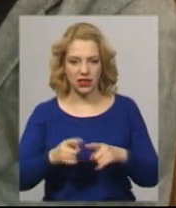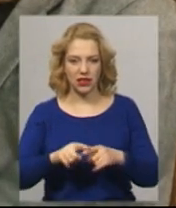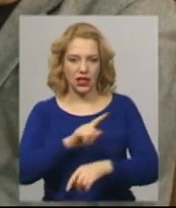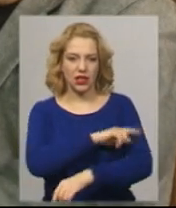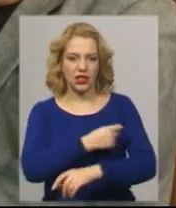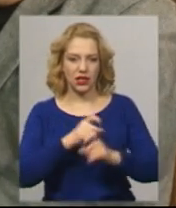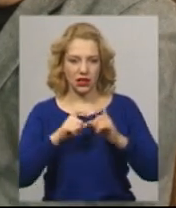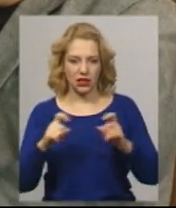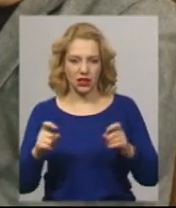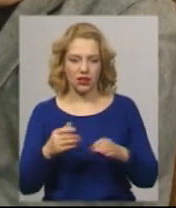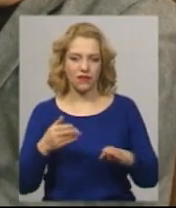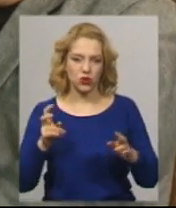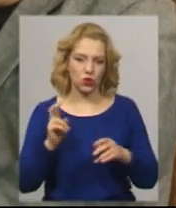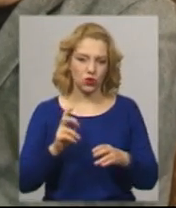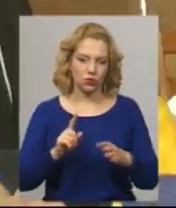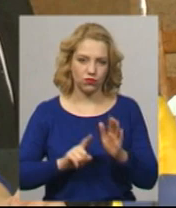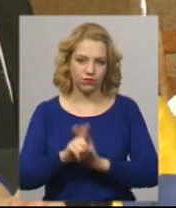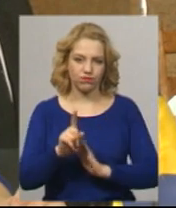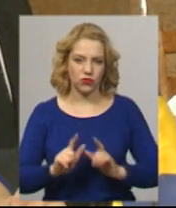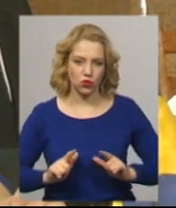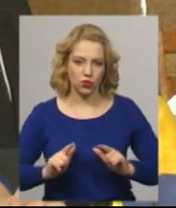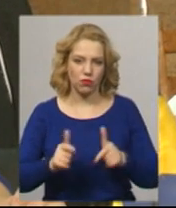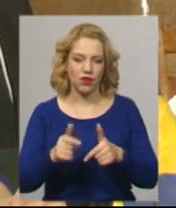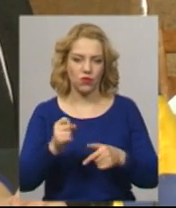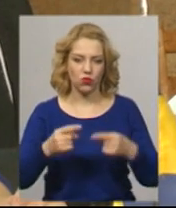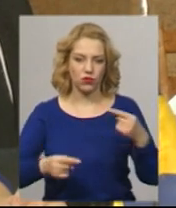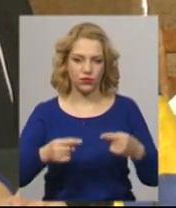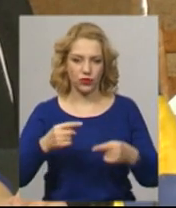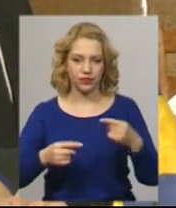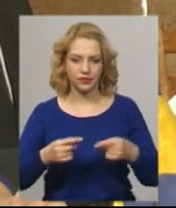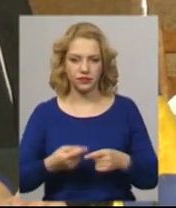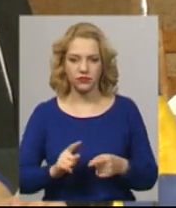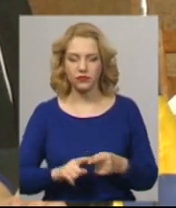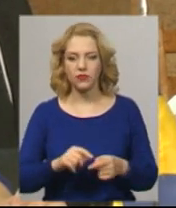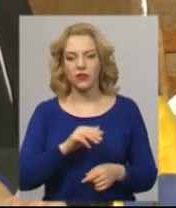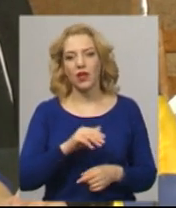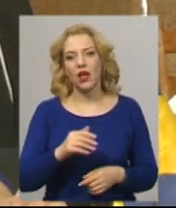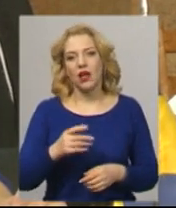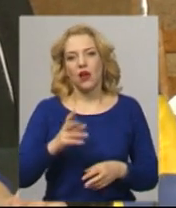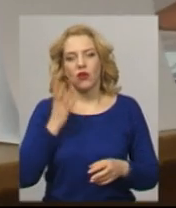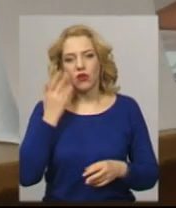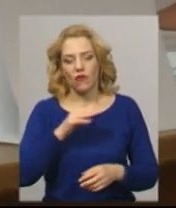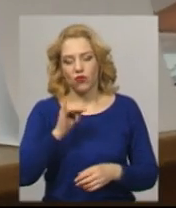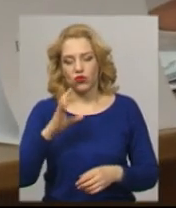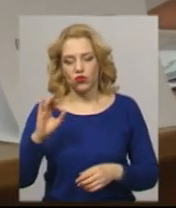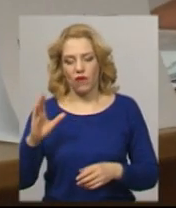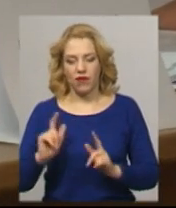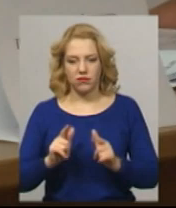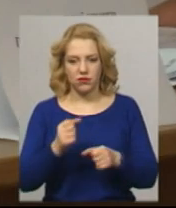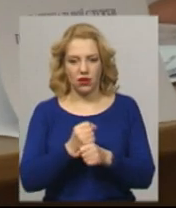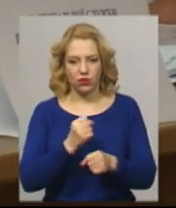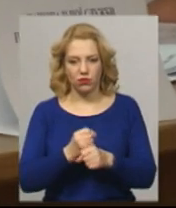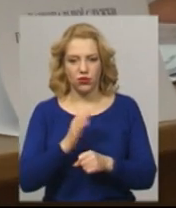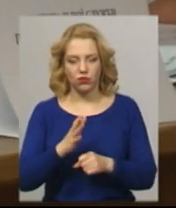словами, трудові спори почали надходити після порушення колишньої виконуючої обов'язки директора лікарні Олено Фурсової процедури висунує кандидатіву комісію, яка